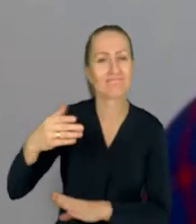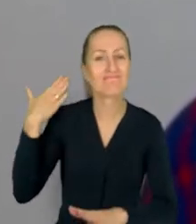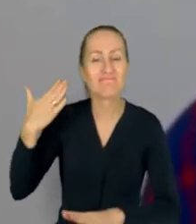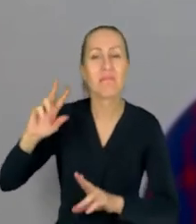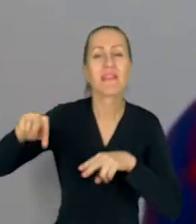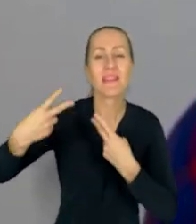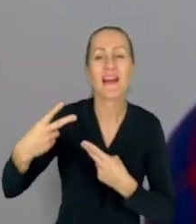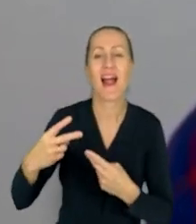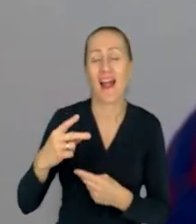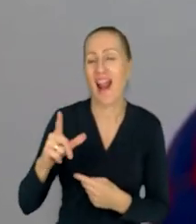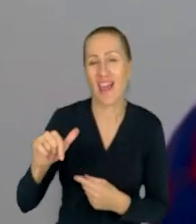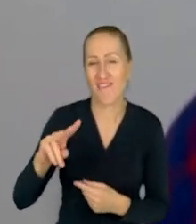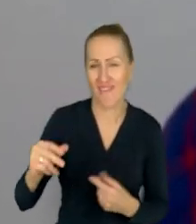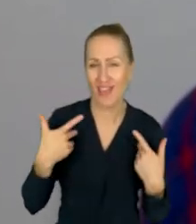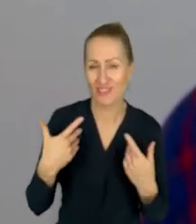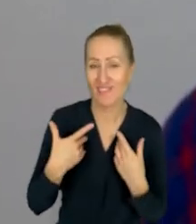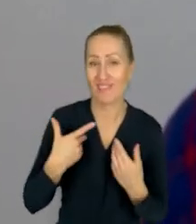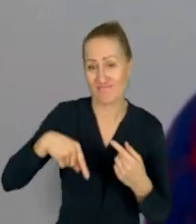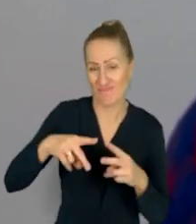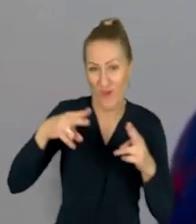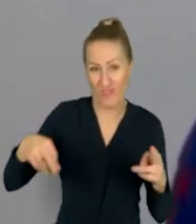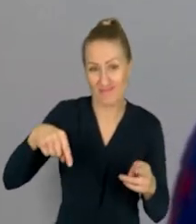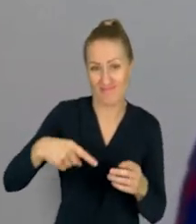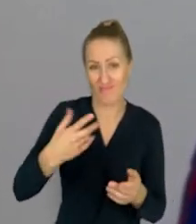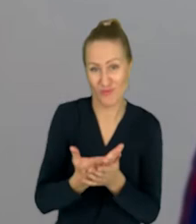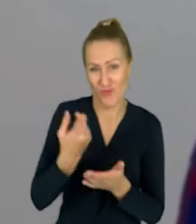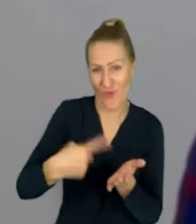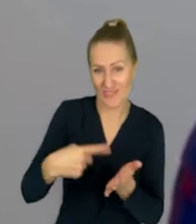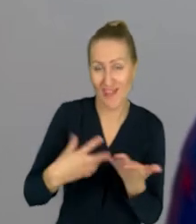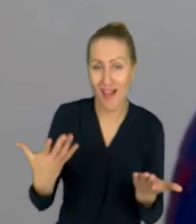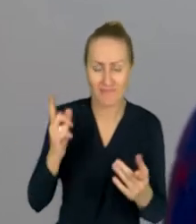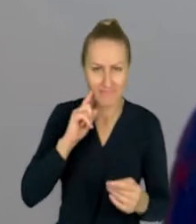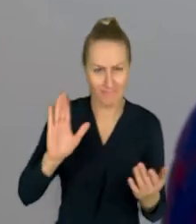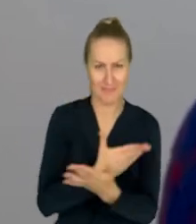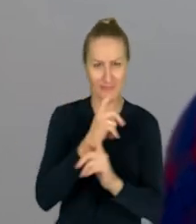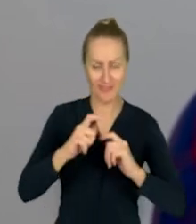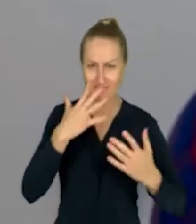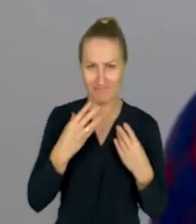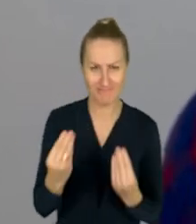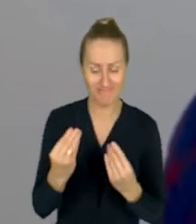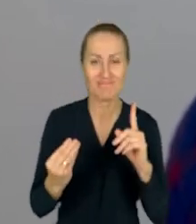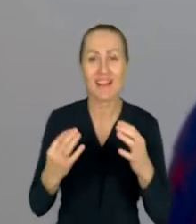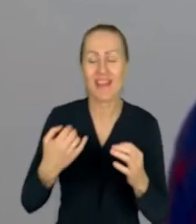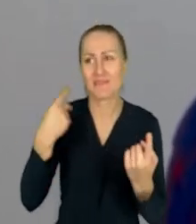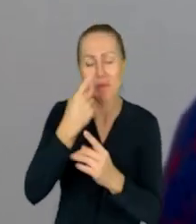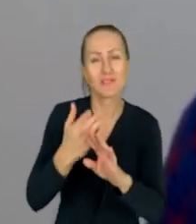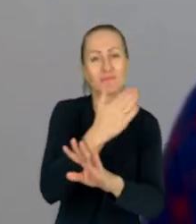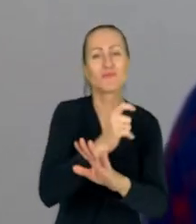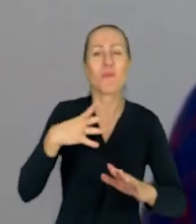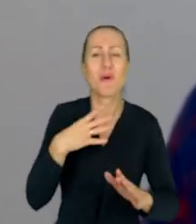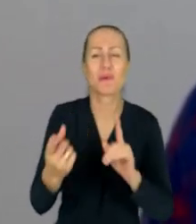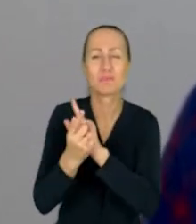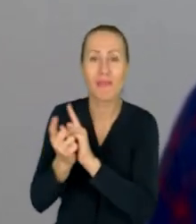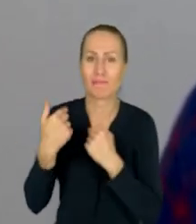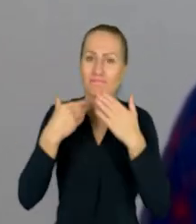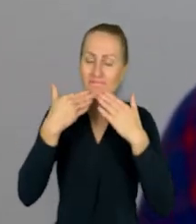tego sezonu. Szybko minęło, prawda? Kiedy myślę o tych wszystkich spotkaniach, już teraz bardzo Wam dziękuję za wymianę wiedzy, za te wszystkie